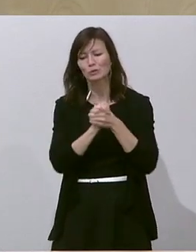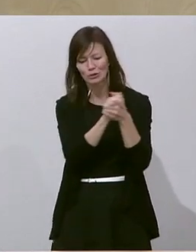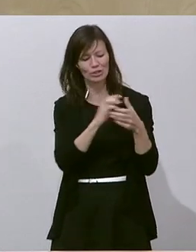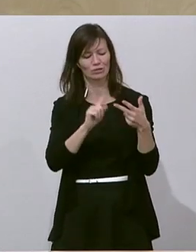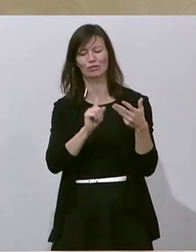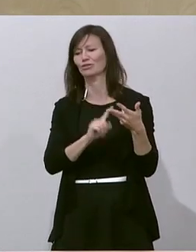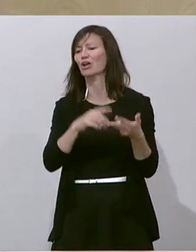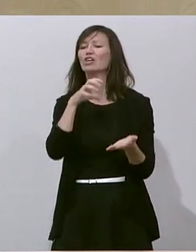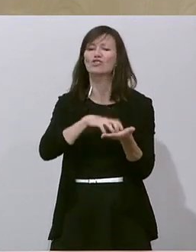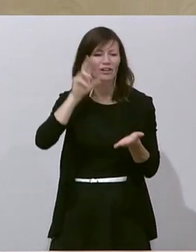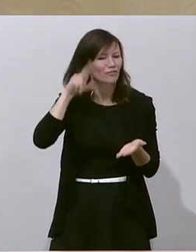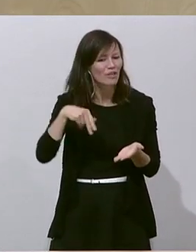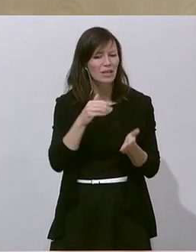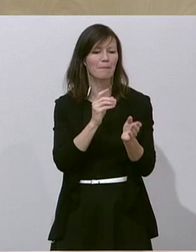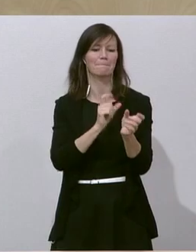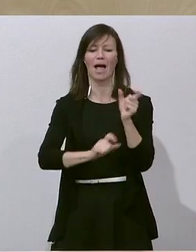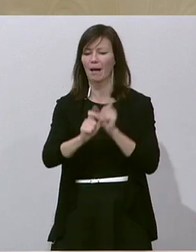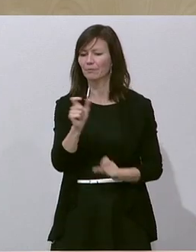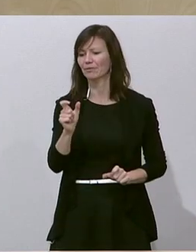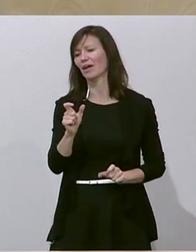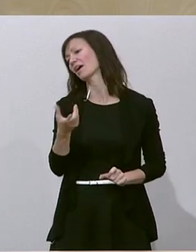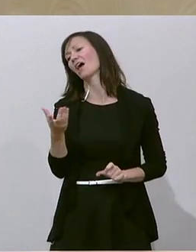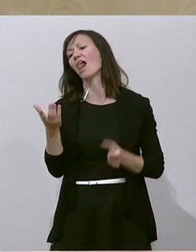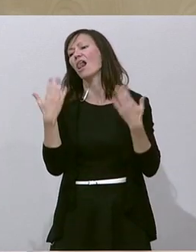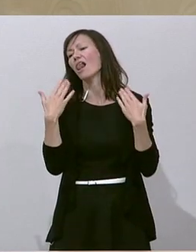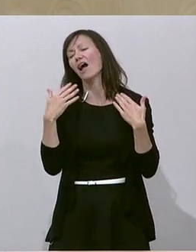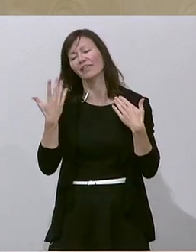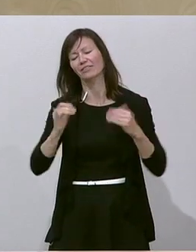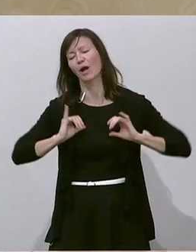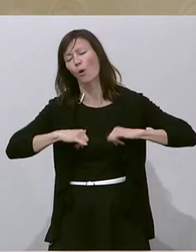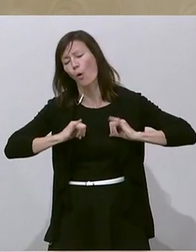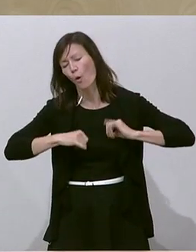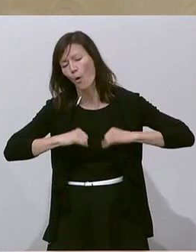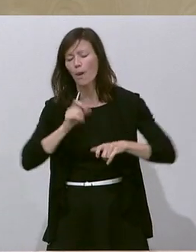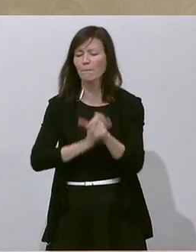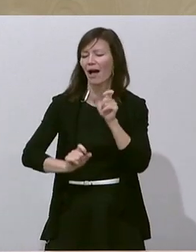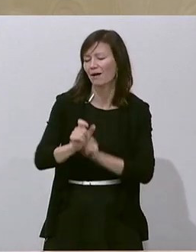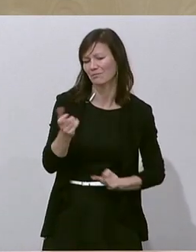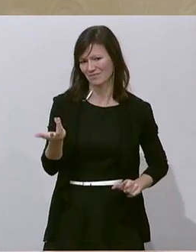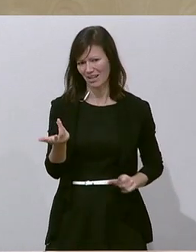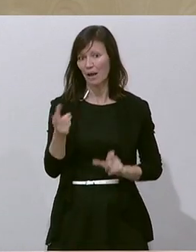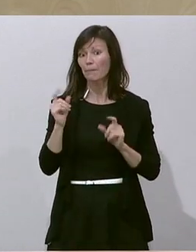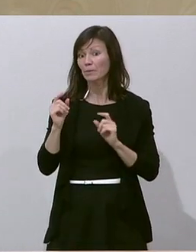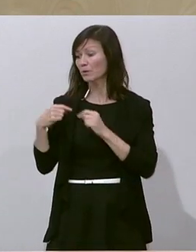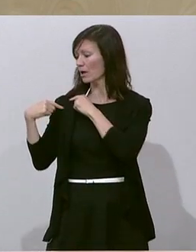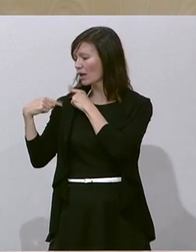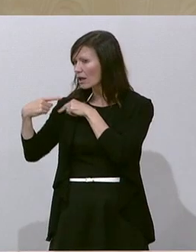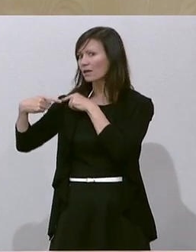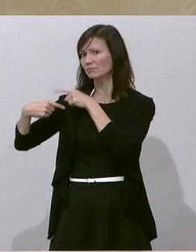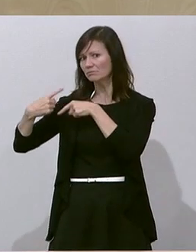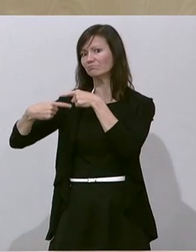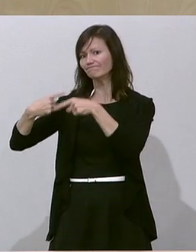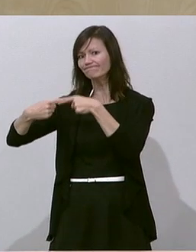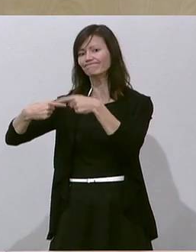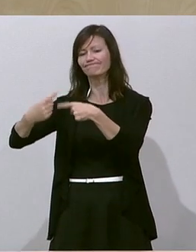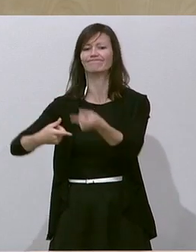Landtirol, Beamte. Also da gibt es einige zum Aufzählen und das war eine Erbbacht und ist bis heute eine Erbbacht der